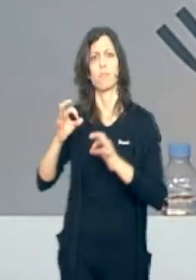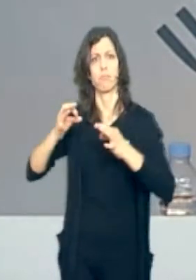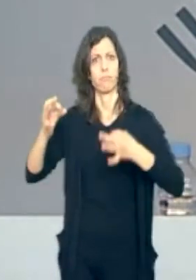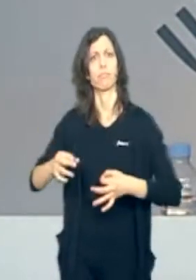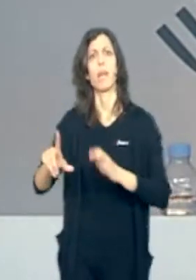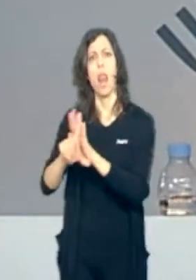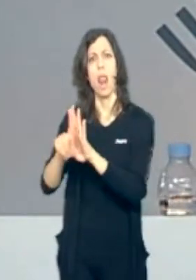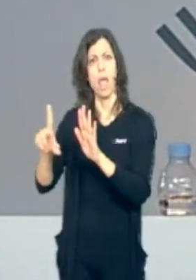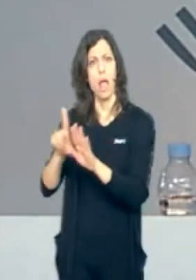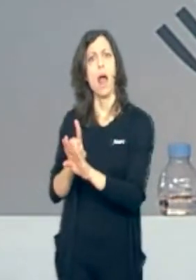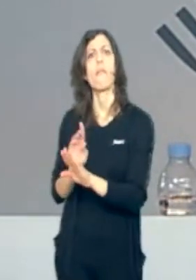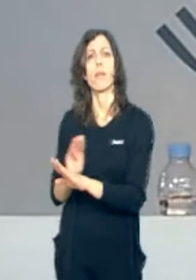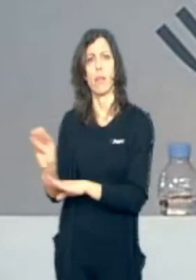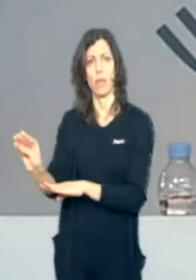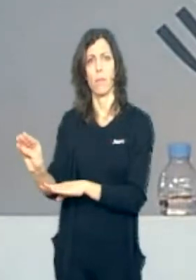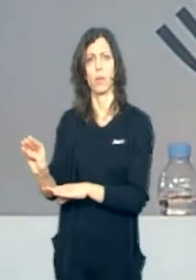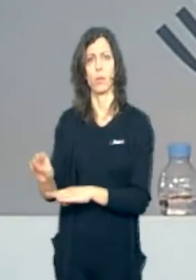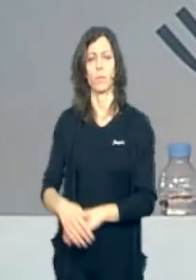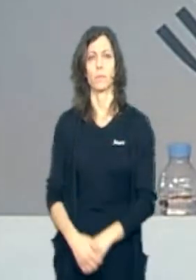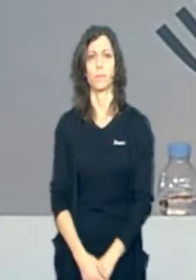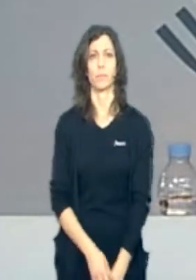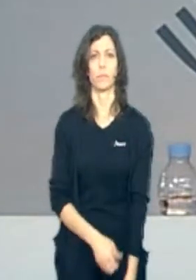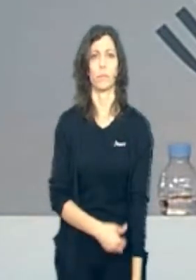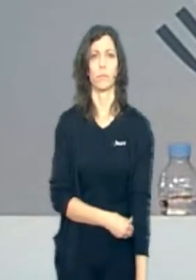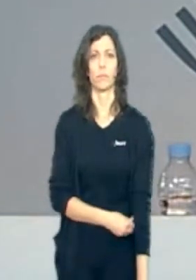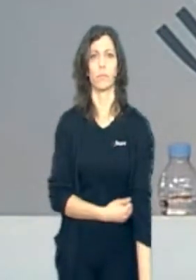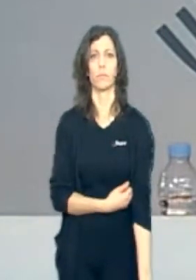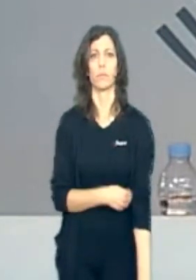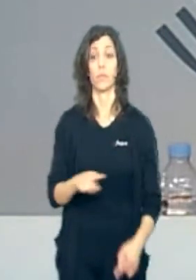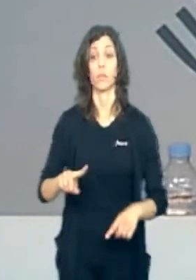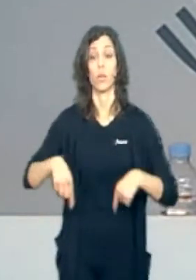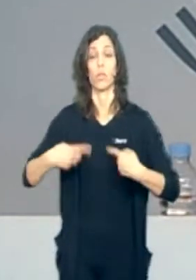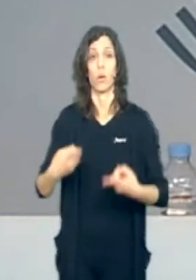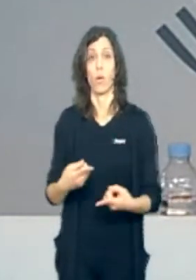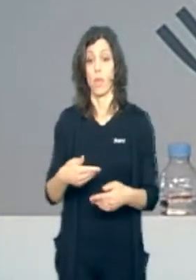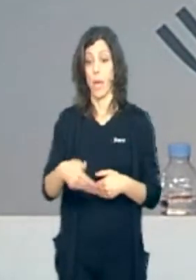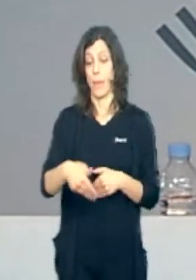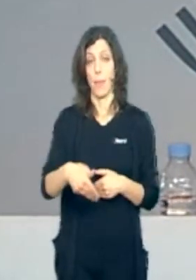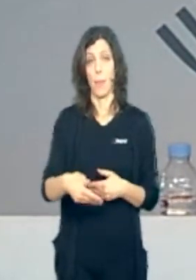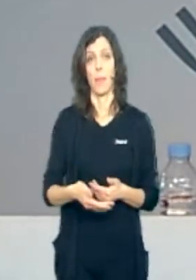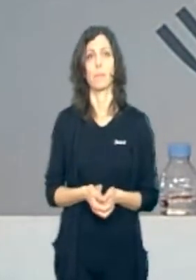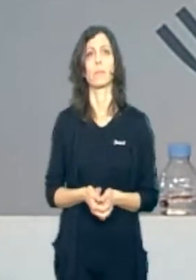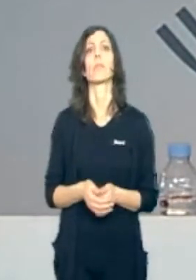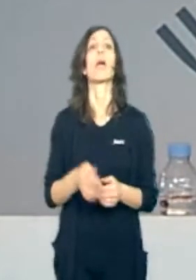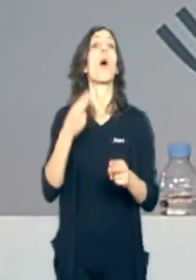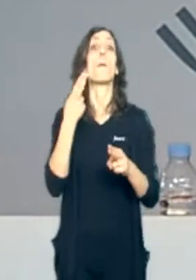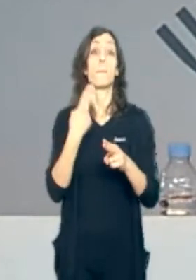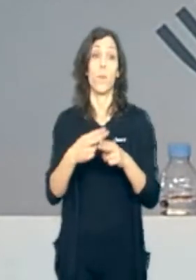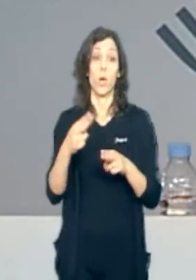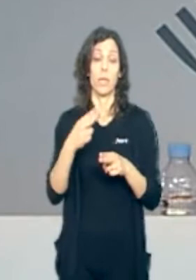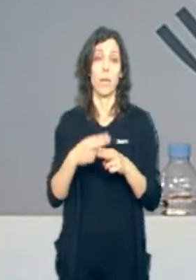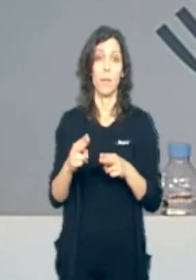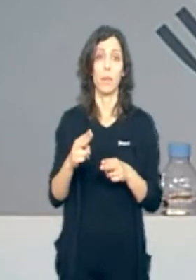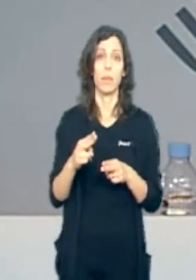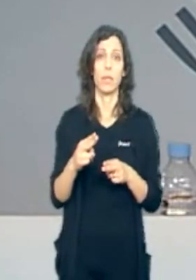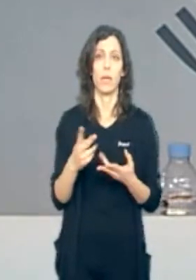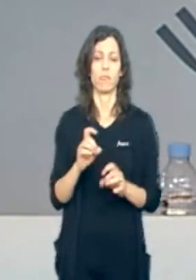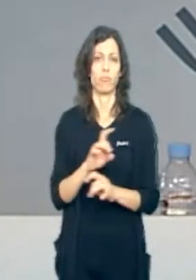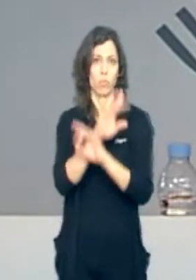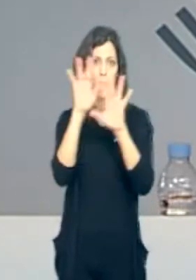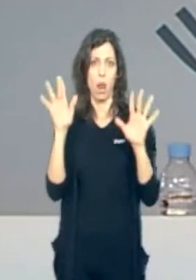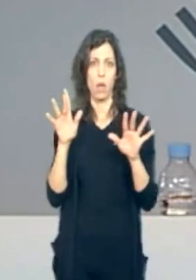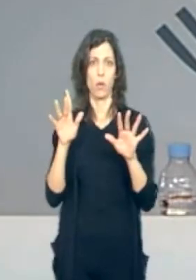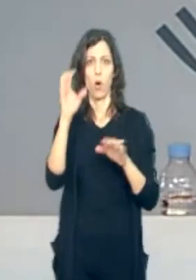finançar de manera il·legal. Aquestes són les conseqüències immediates. I políticament la lectura està